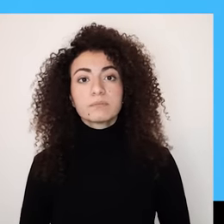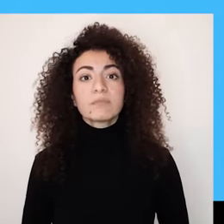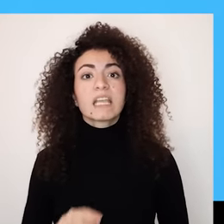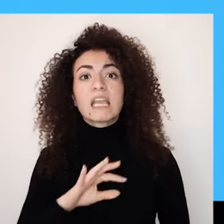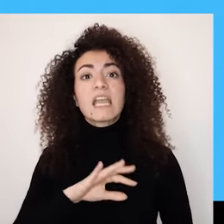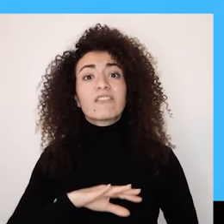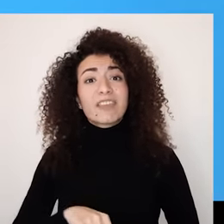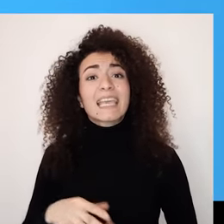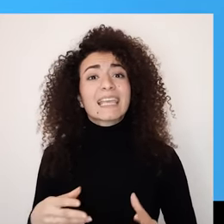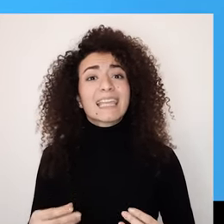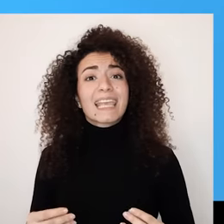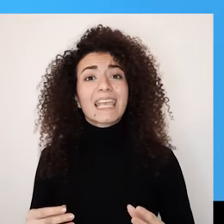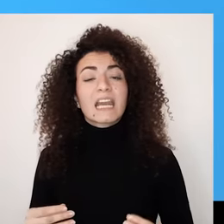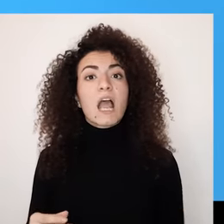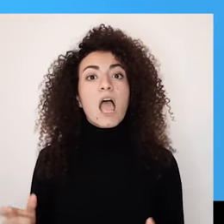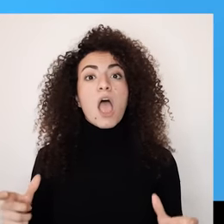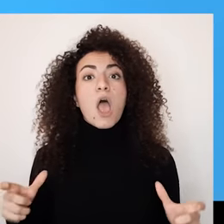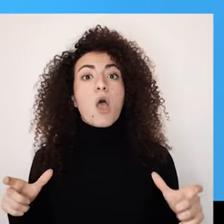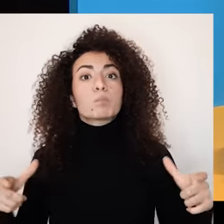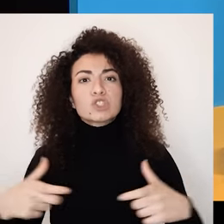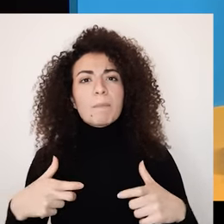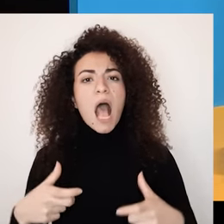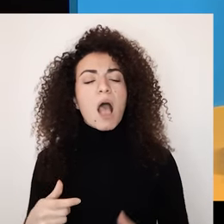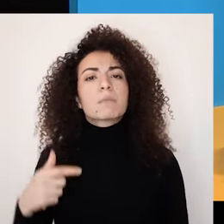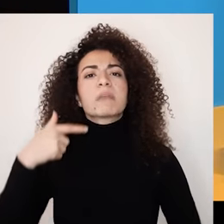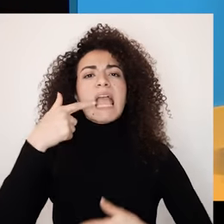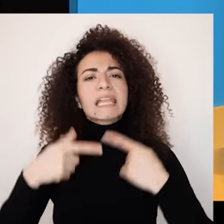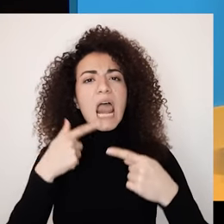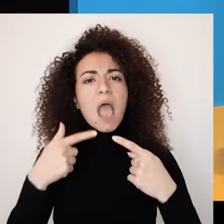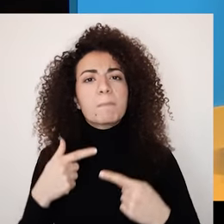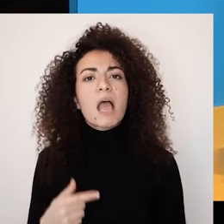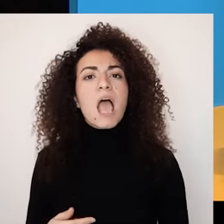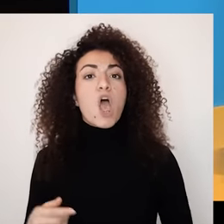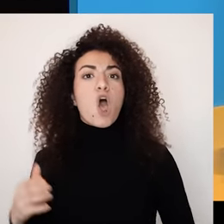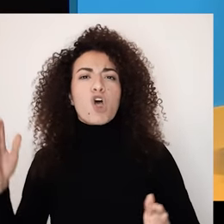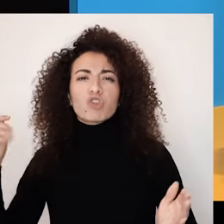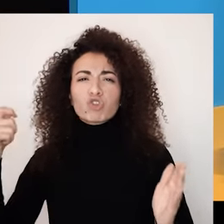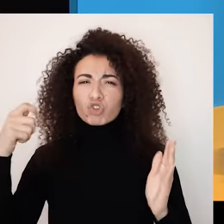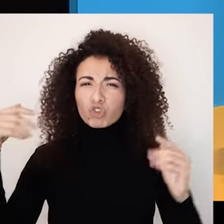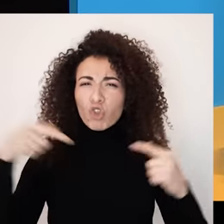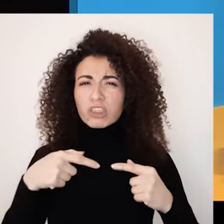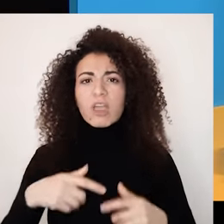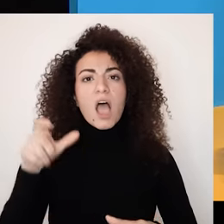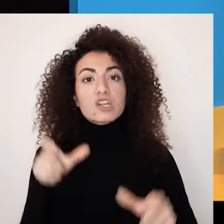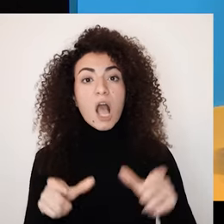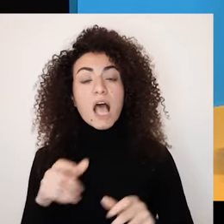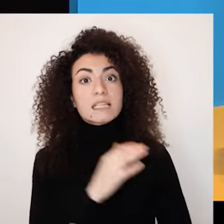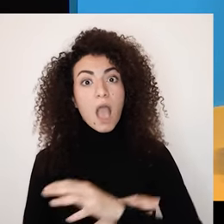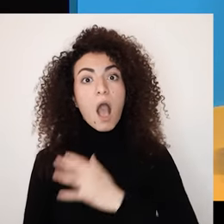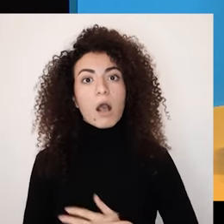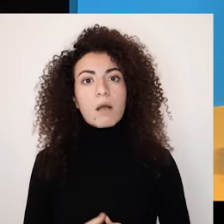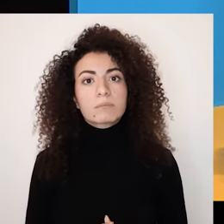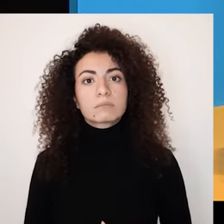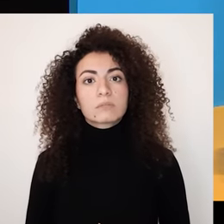قيمة مجتمعية؟ الجواب بيكون سهل لأن الأحكام المسبقة ضدها الأشخاص هي متجزرة فينا